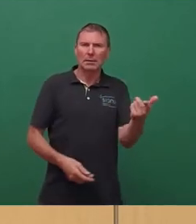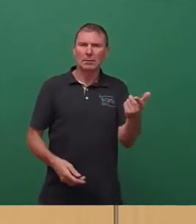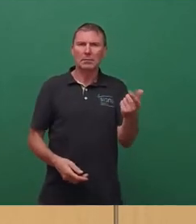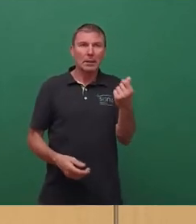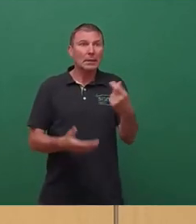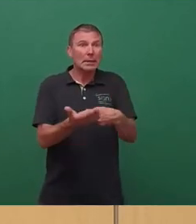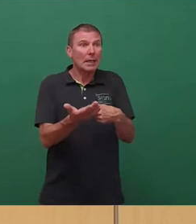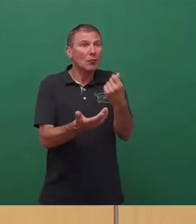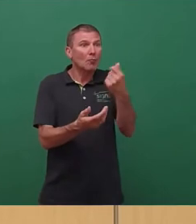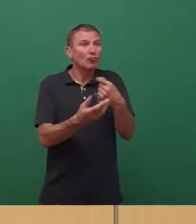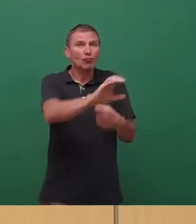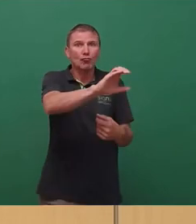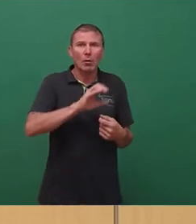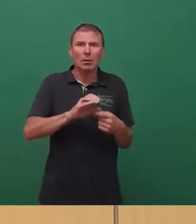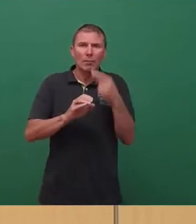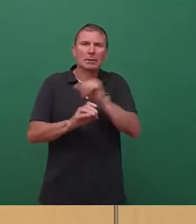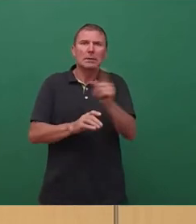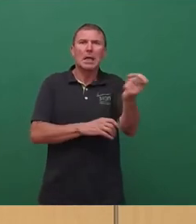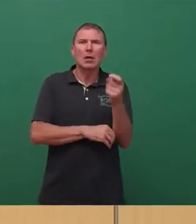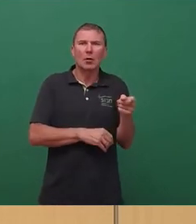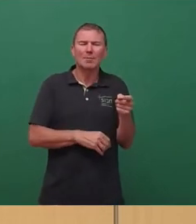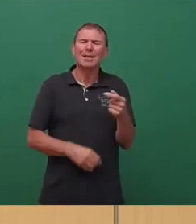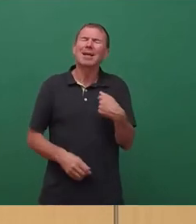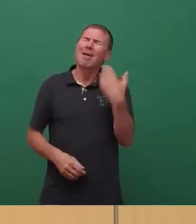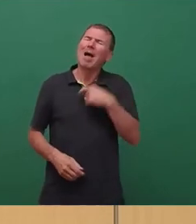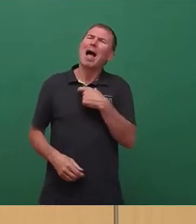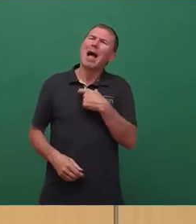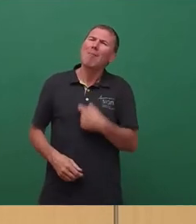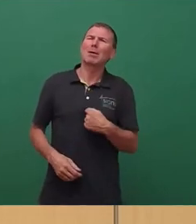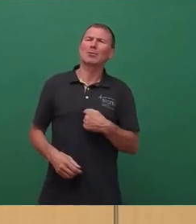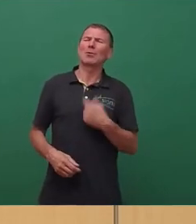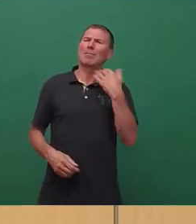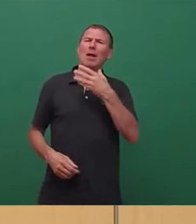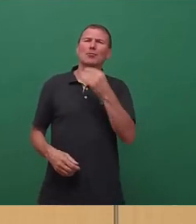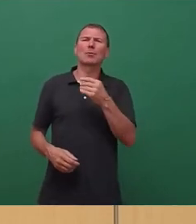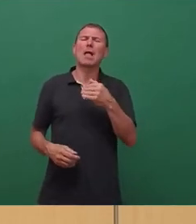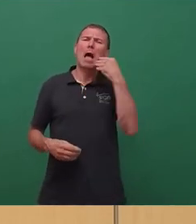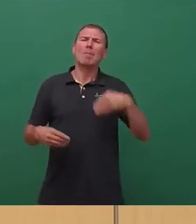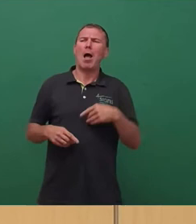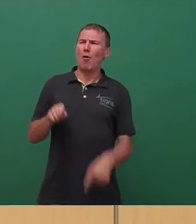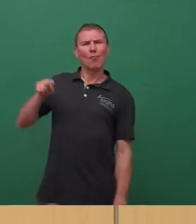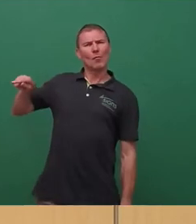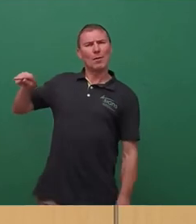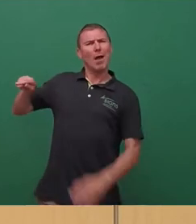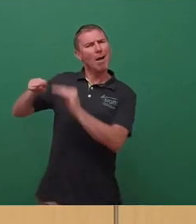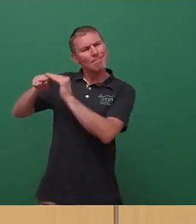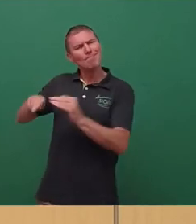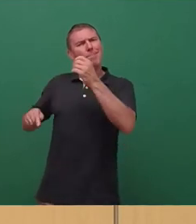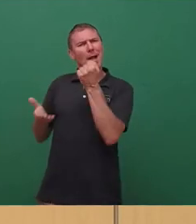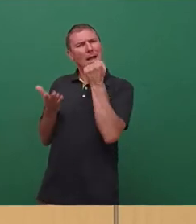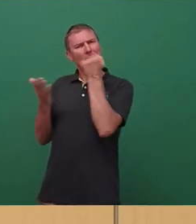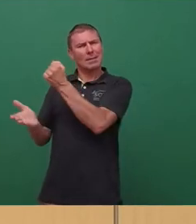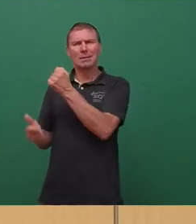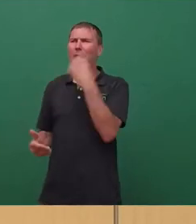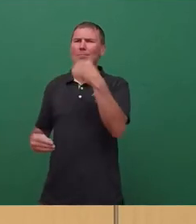kommt. Persönlich hätte ich mir eine höhere Zuwendung Richtung Blaues Wunder gewünscht. Wir wissen alle, das Blaue Wunder mit seinem